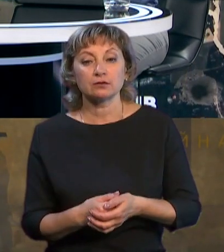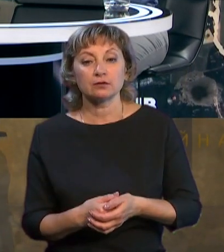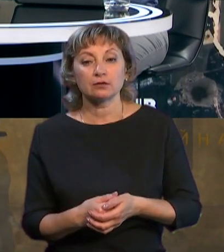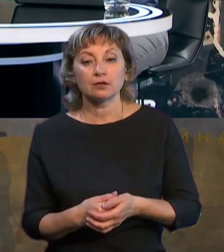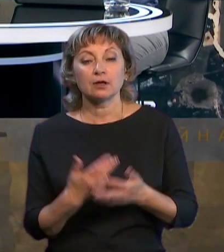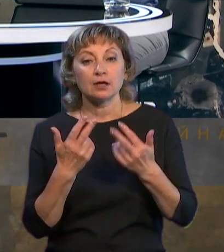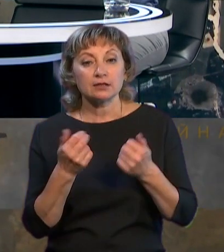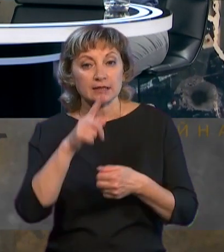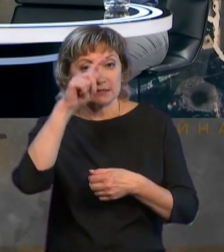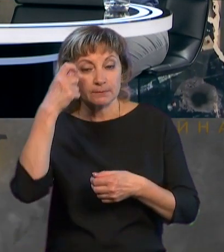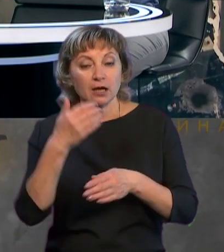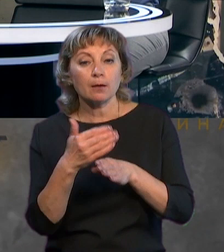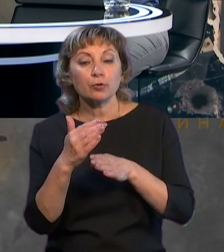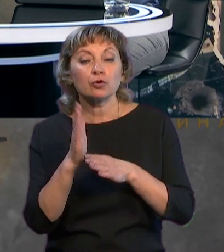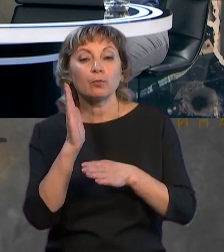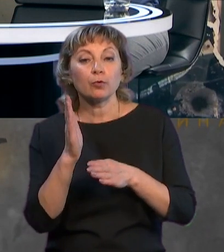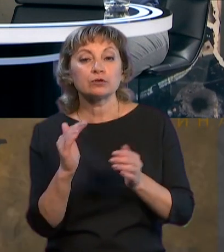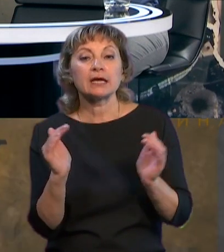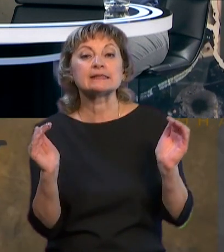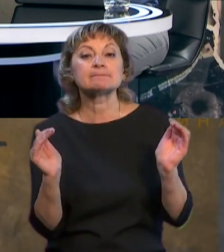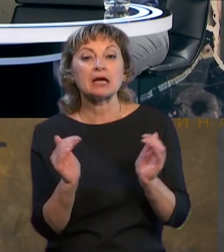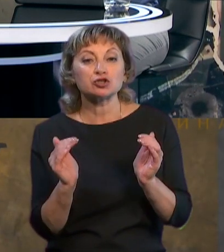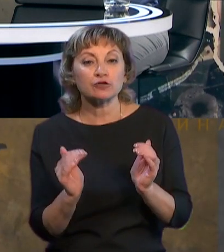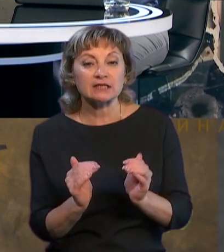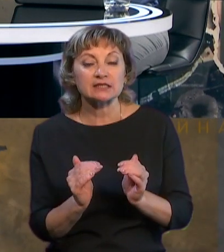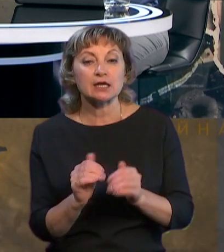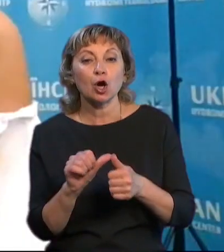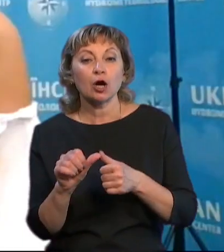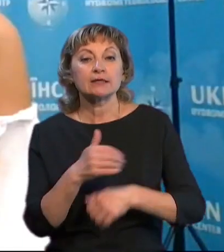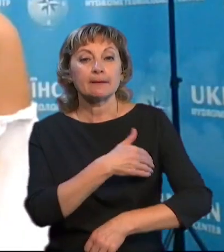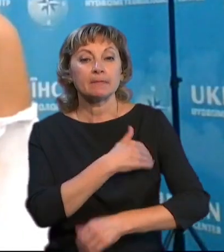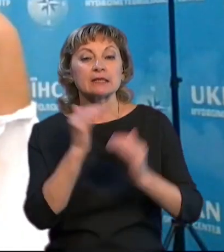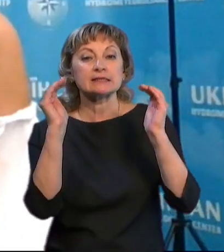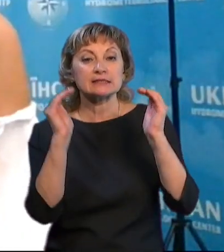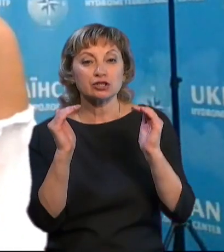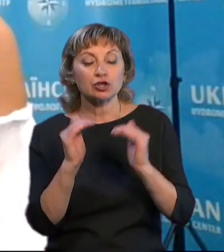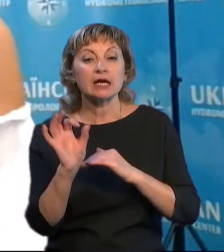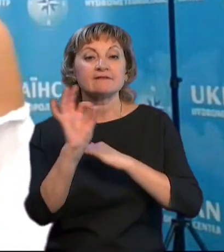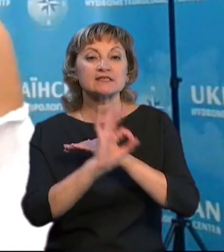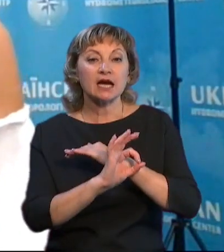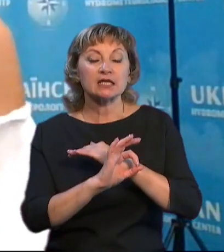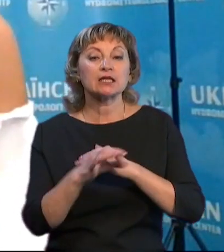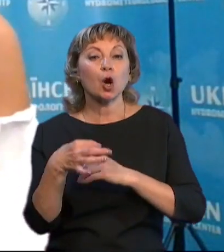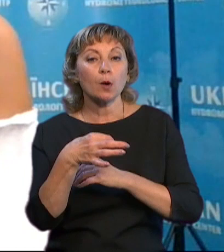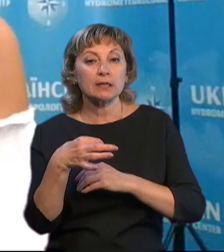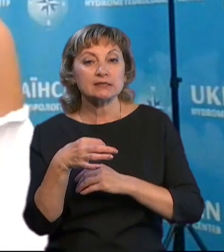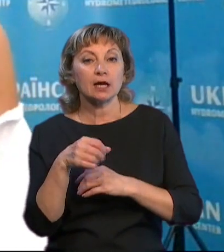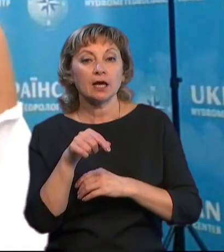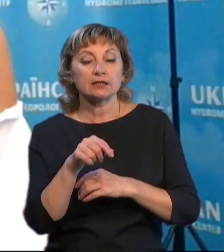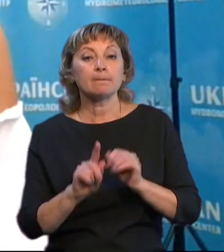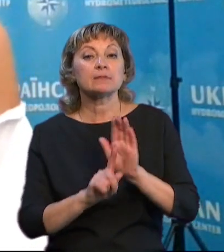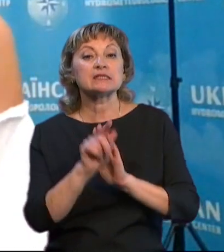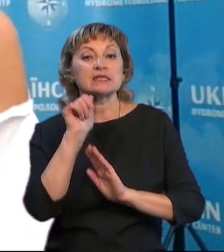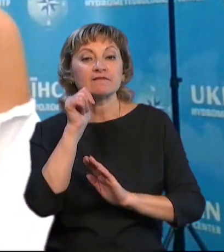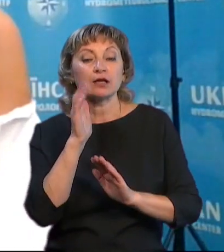Так, спека поступово буде зменшуватись, особливо температура знижуватись у західних областях. Там вже відзавтра